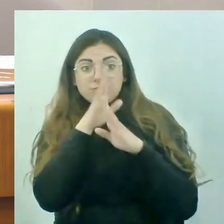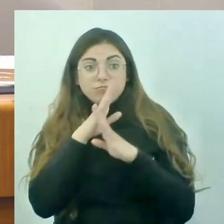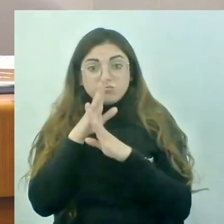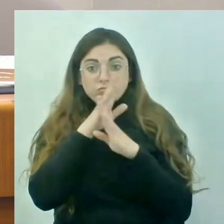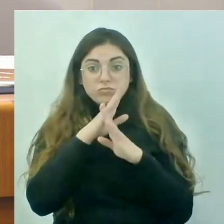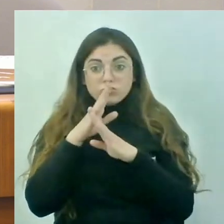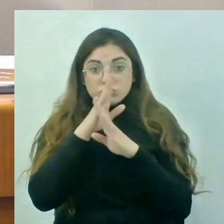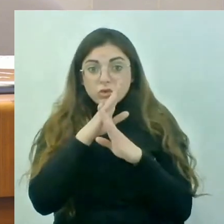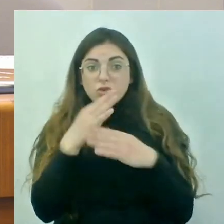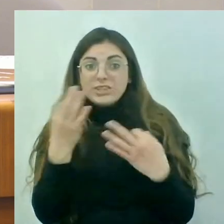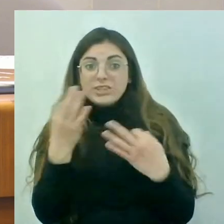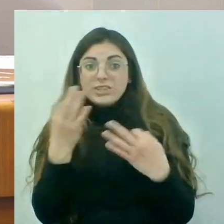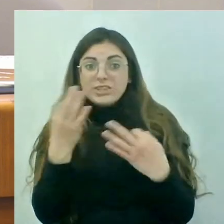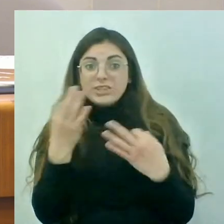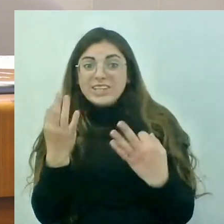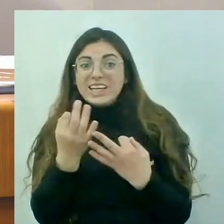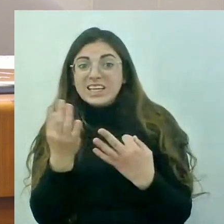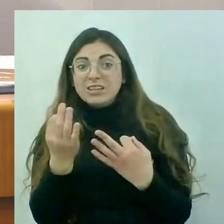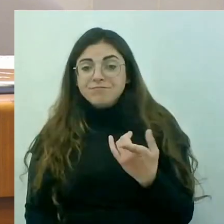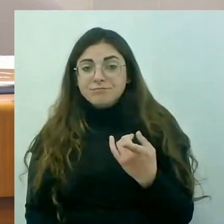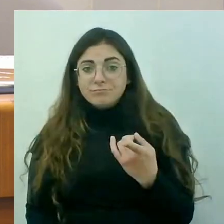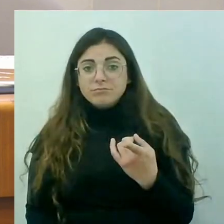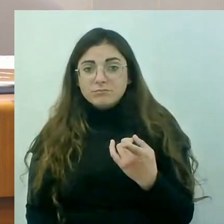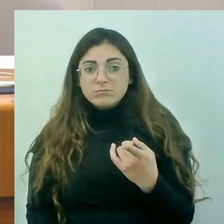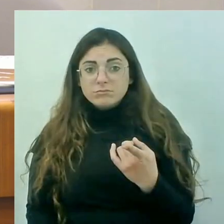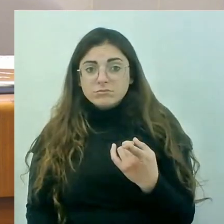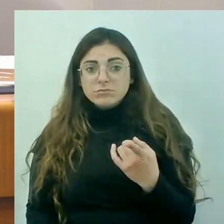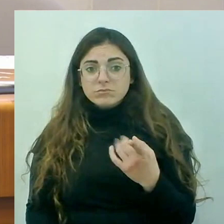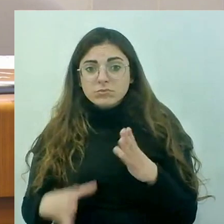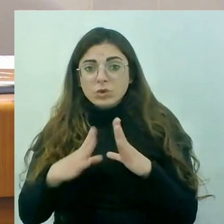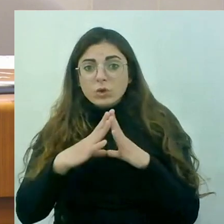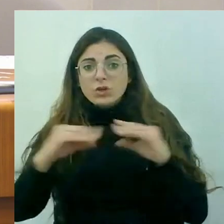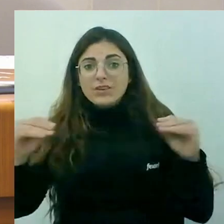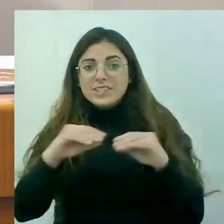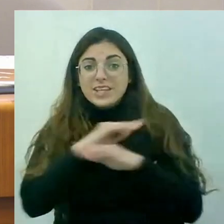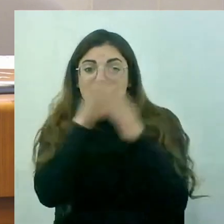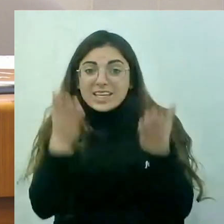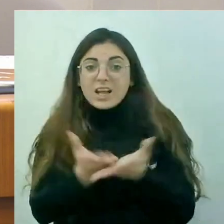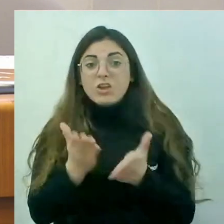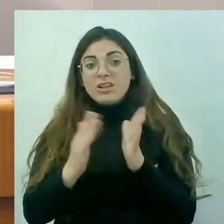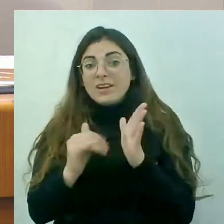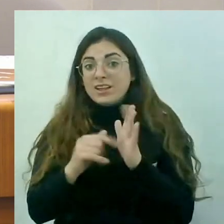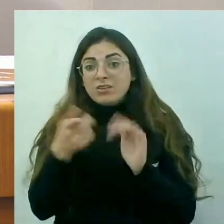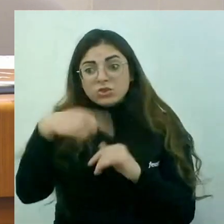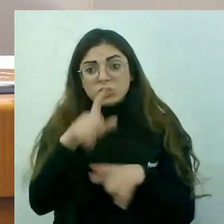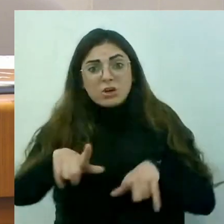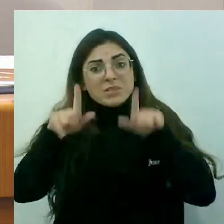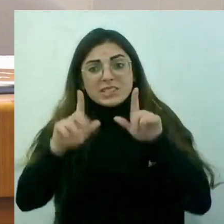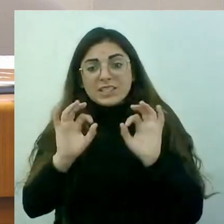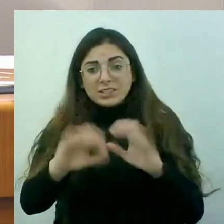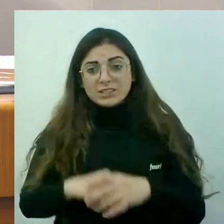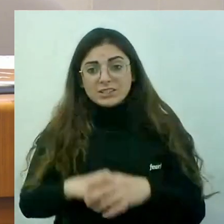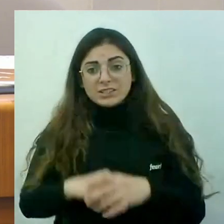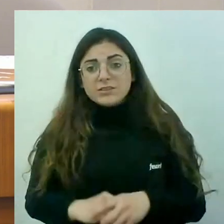representen és el pufo de la Universitat Internacional de València. És el que representen. És el que representen. I sap què ha fet el